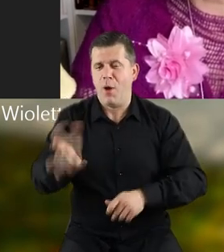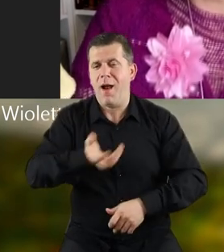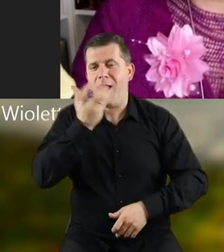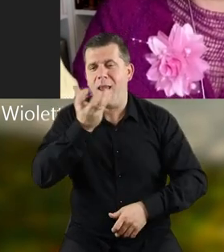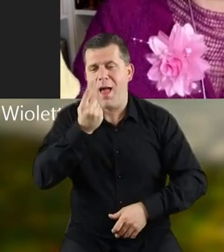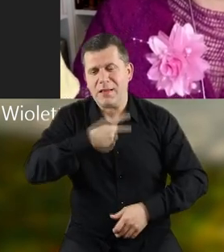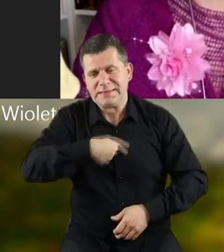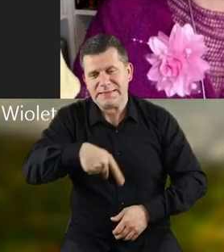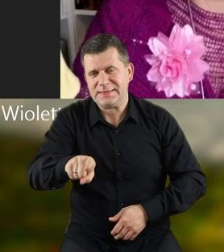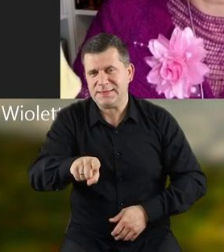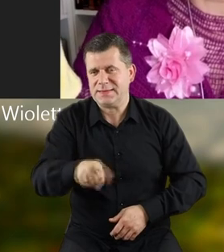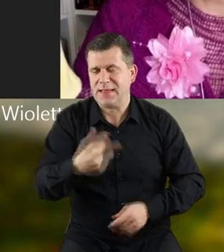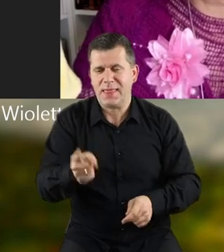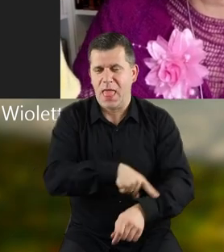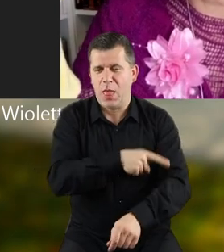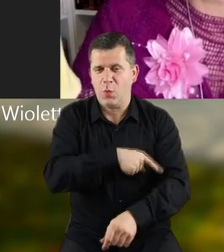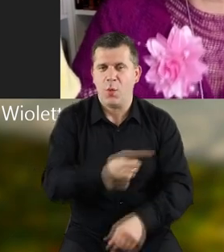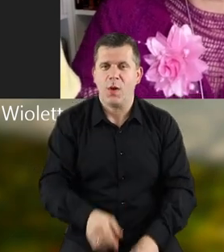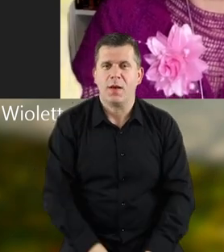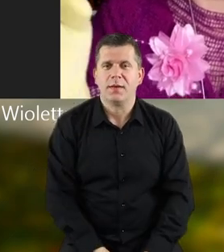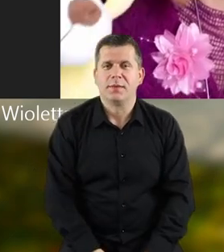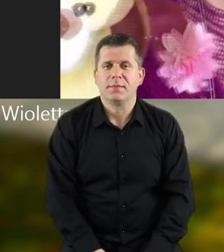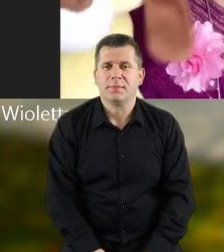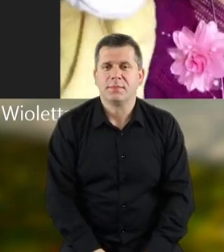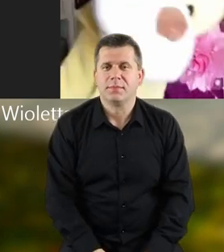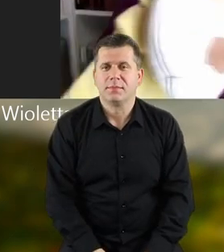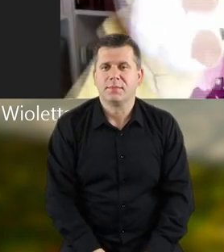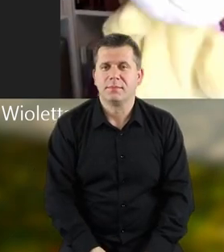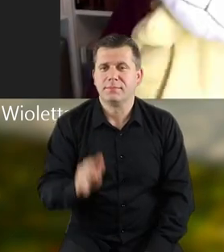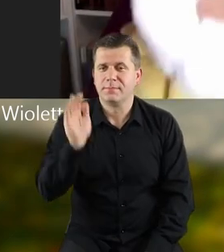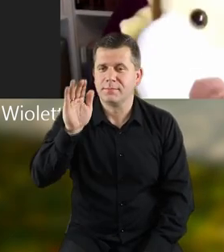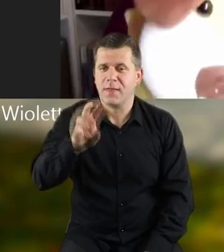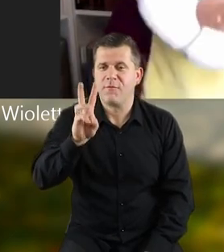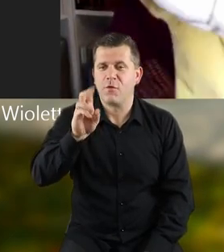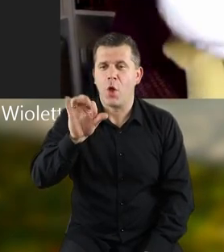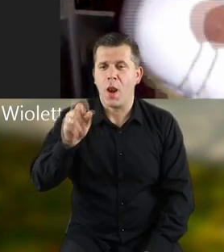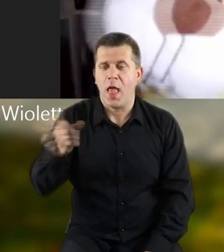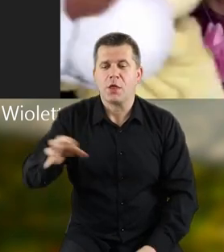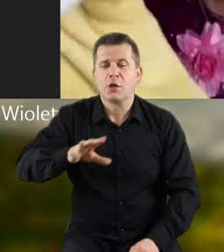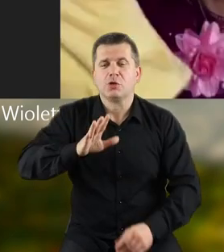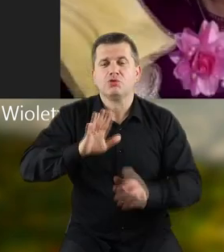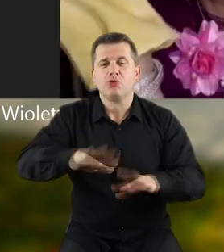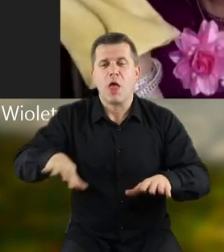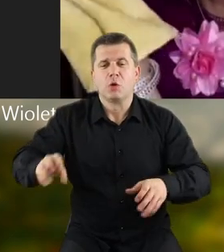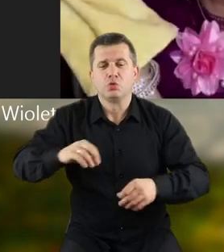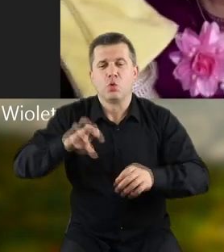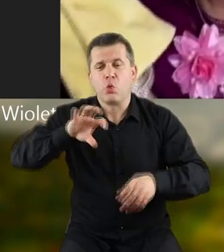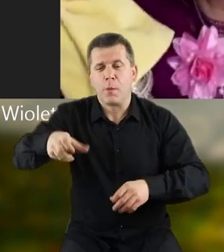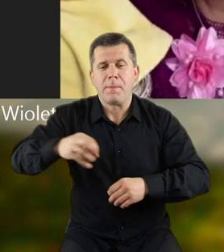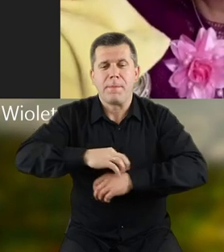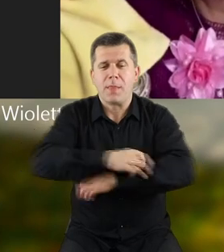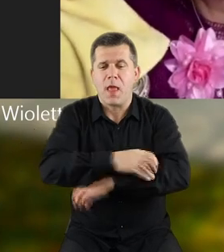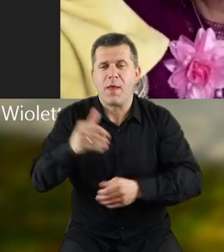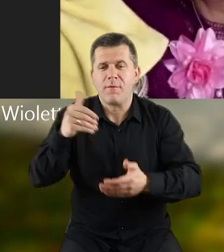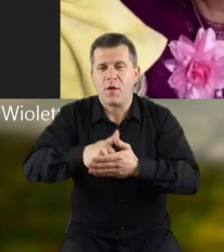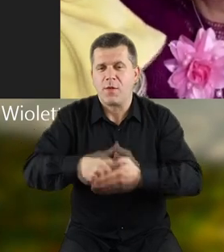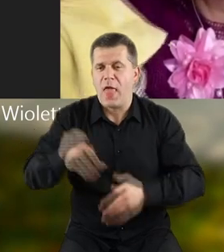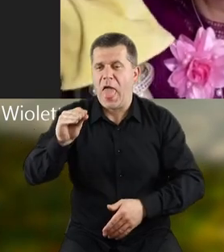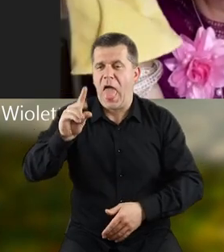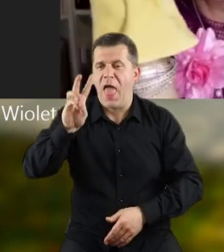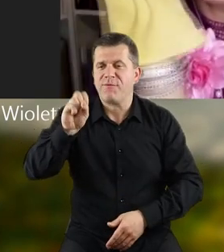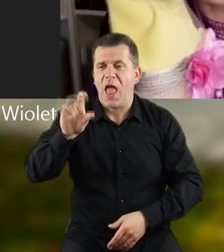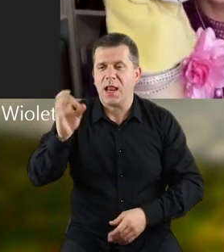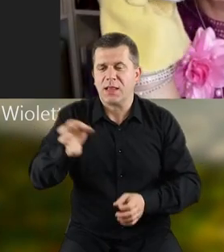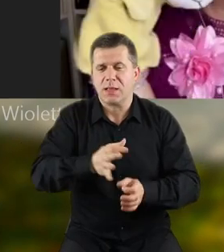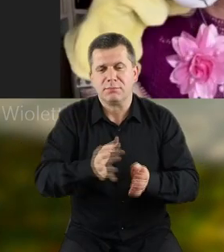bo lato zbliża się do nas wielkimi trokami. Pani Wioletto, dzieci z grupy Biedronek razem z wychowawczynią Panią